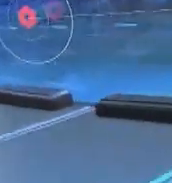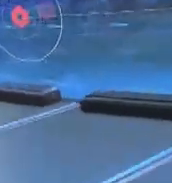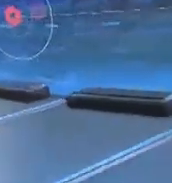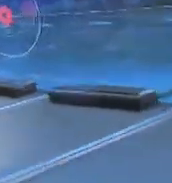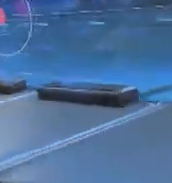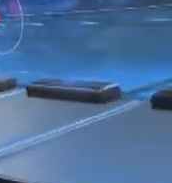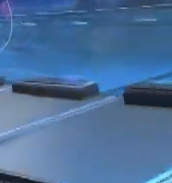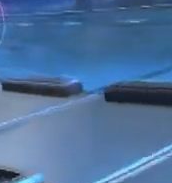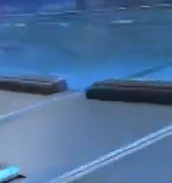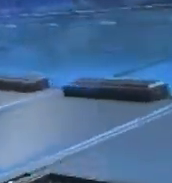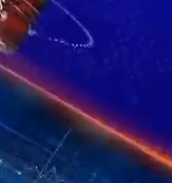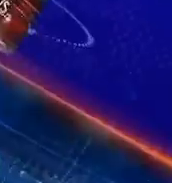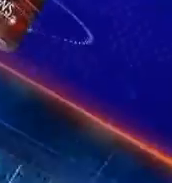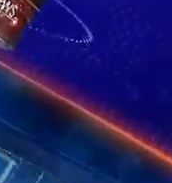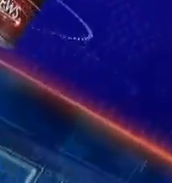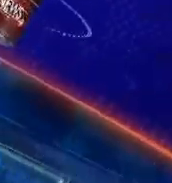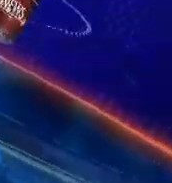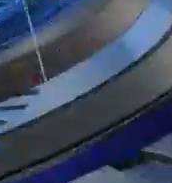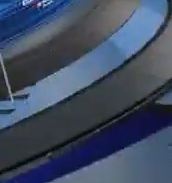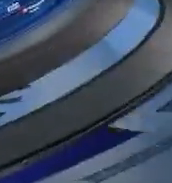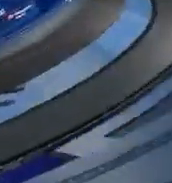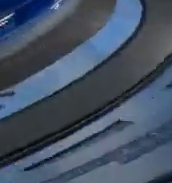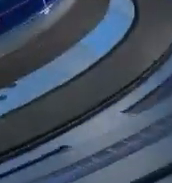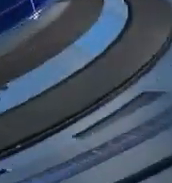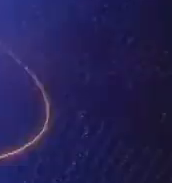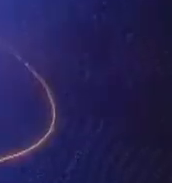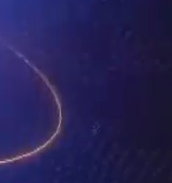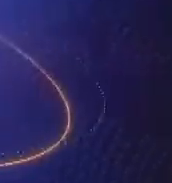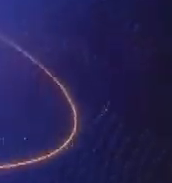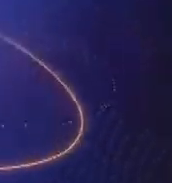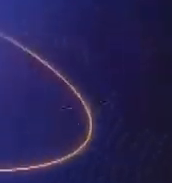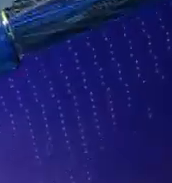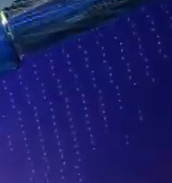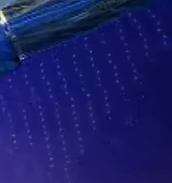Редактор Корректор А.Егорова